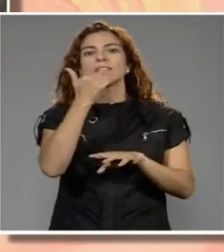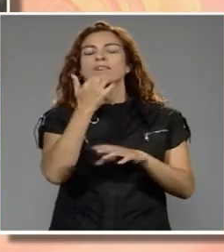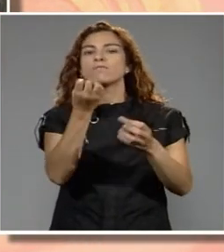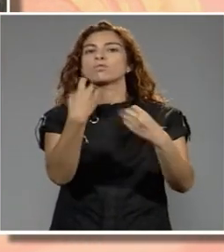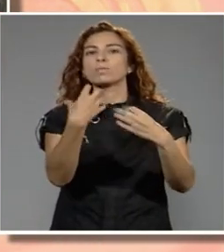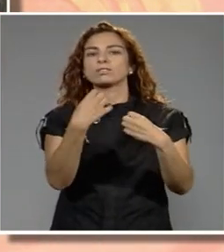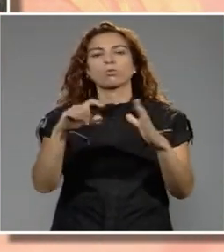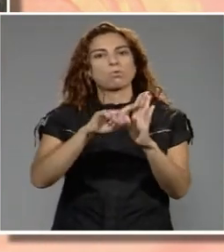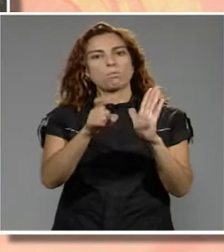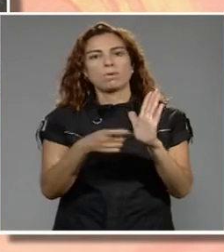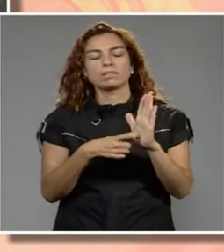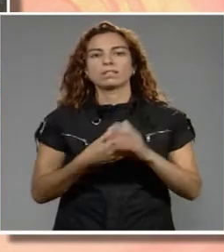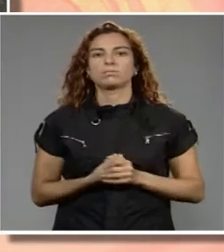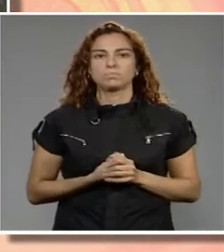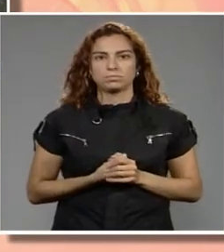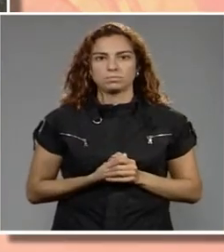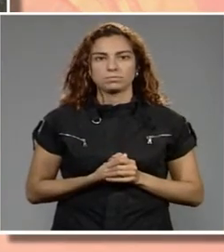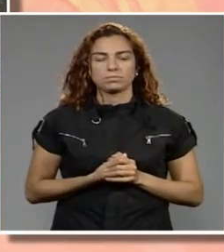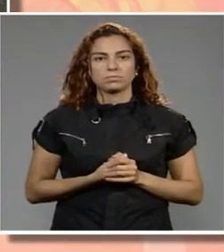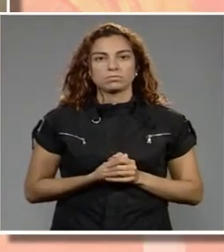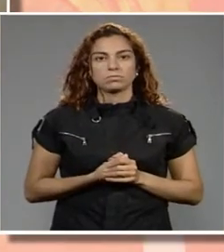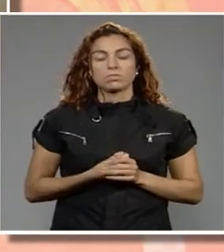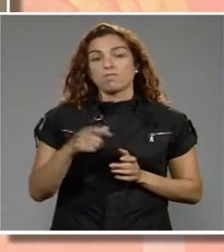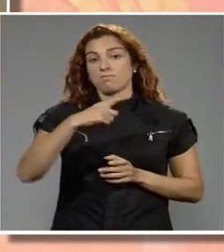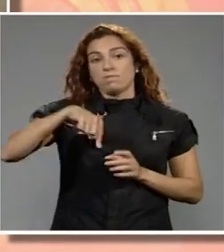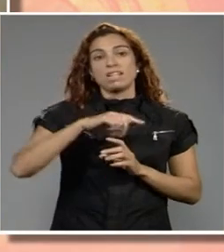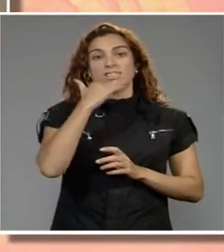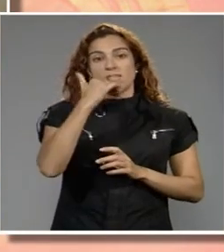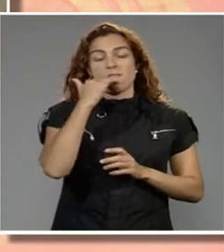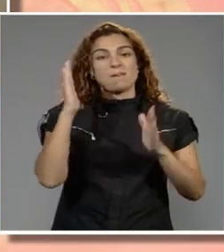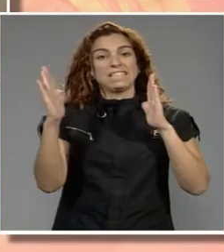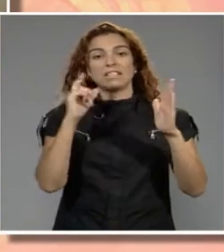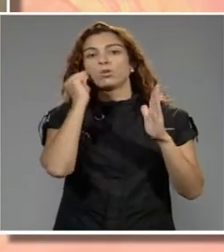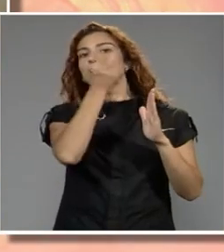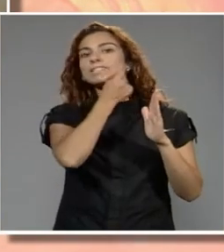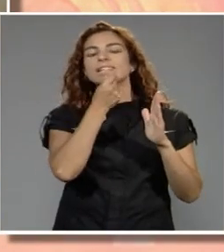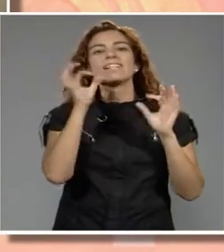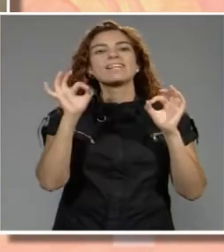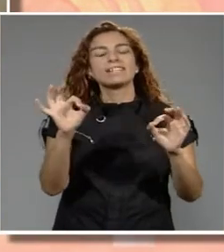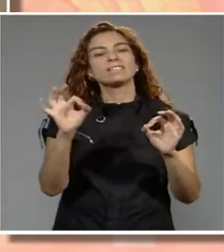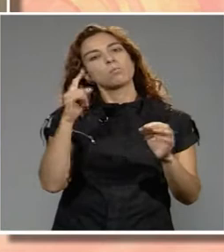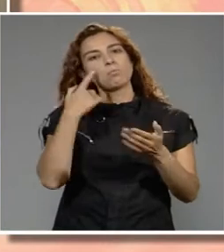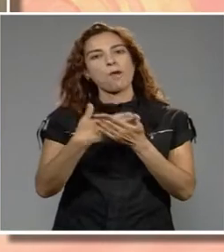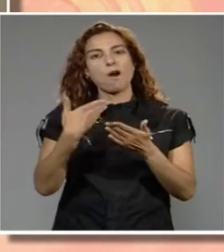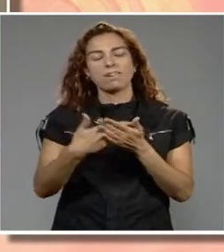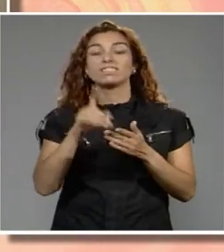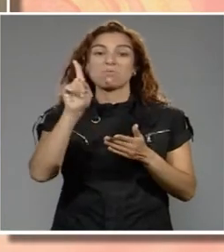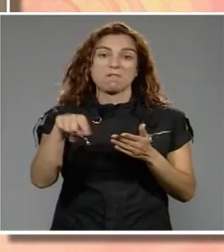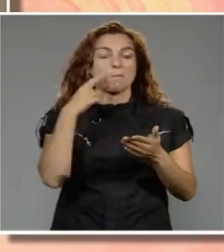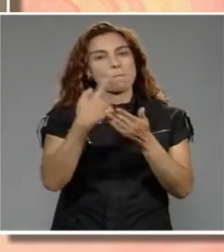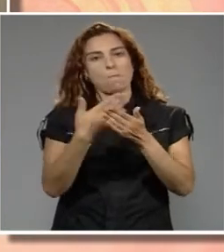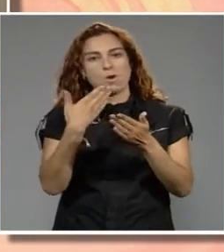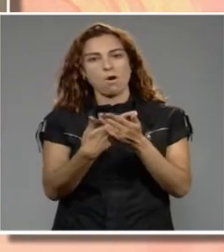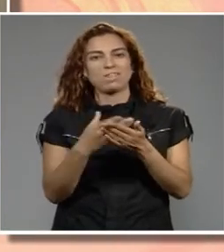que l'adolescència és una etapa de canvis, és una etapa d'experimentació, també és una etapa d'experimentació amb drogues, i, per tant,